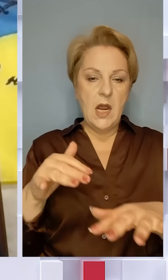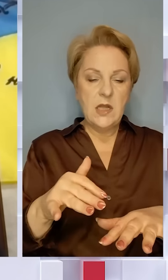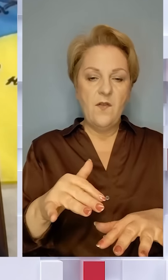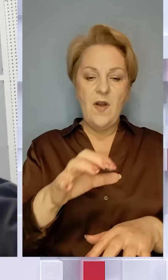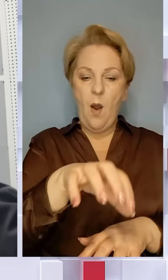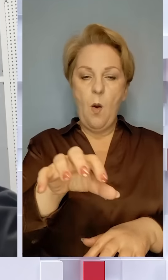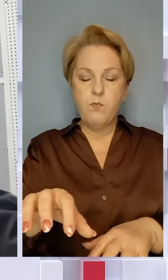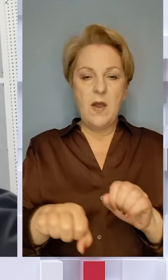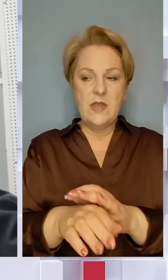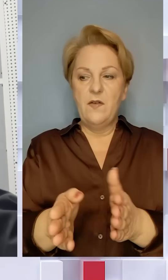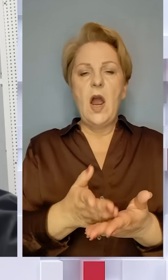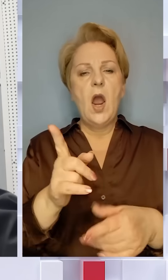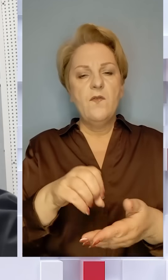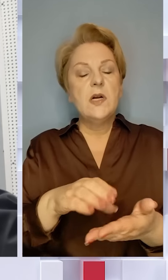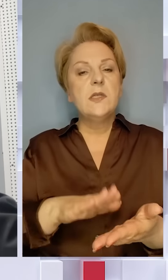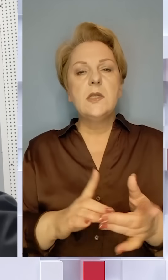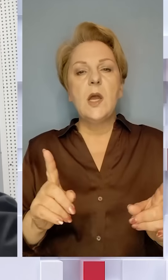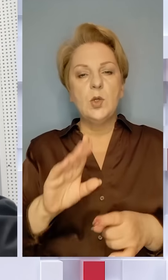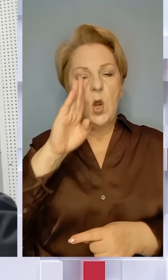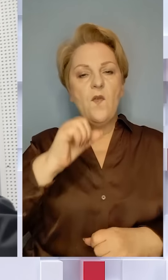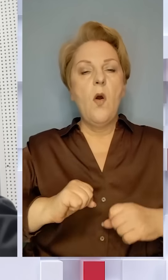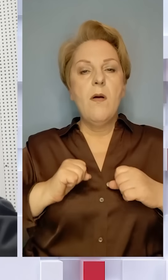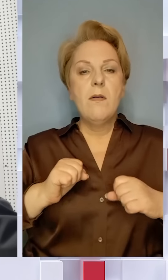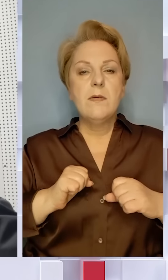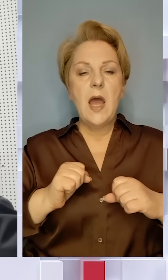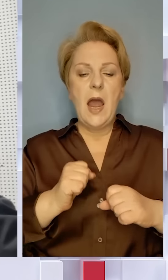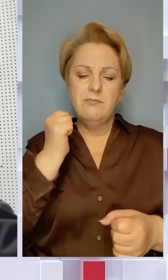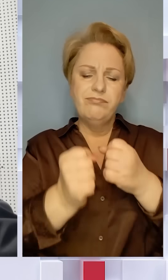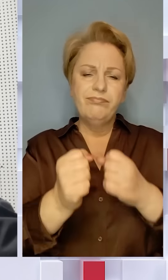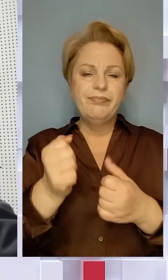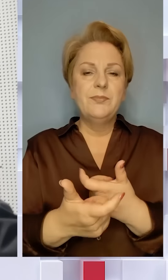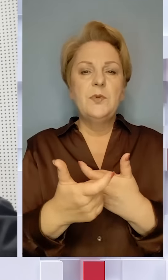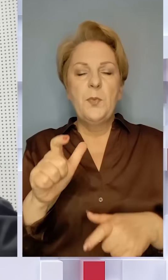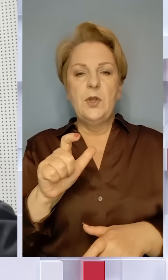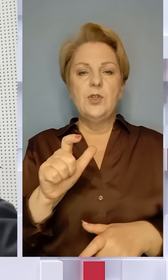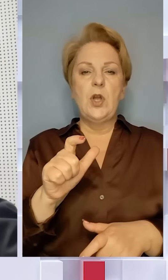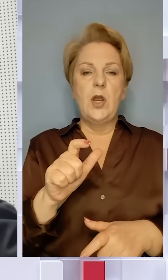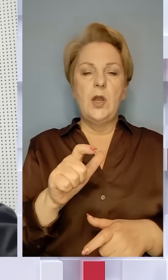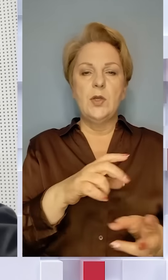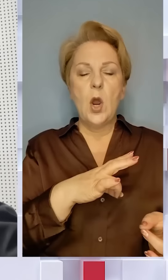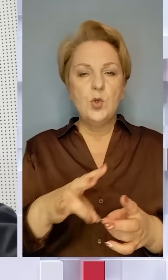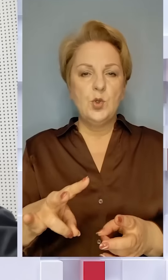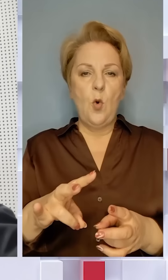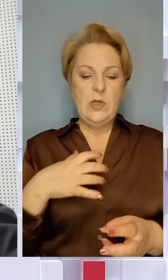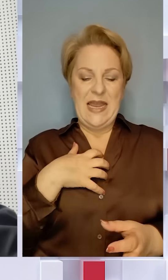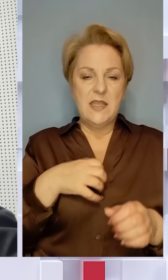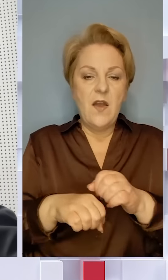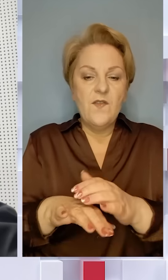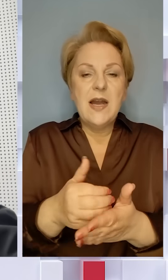інфраструктури. Ви зазначили, що ворог намагається завдати якомога більше шкоди саме критичній інфраструктурі.